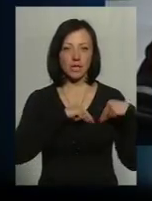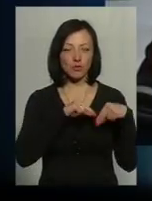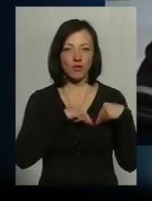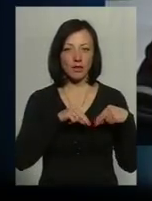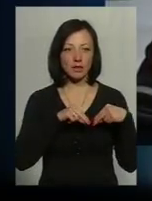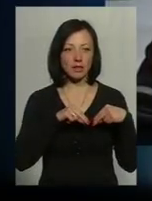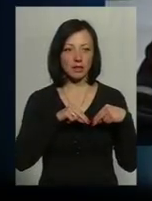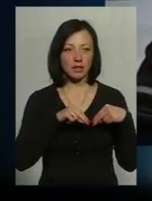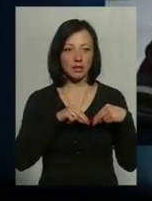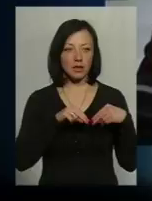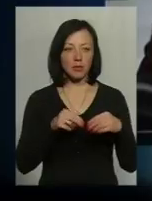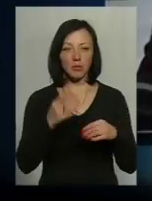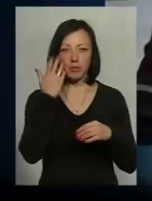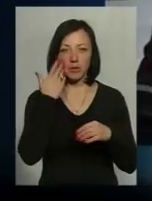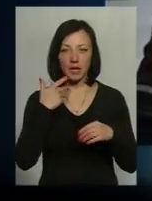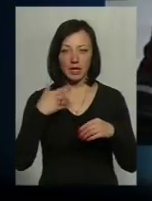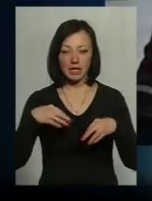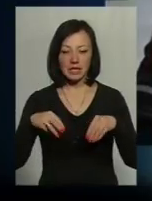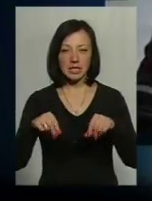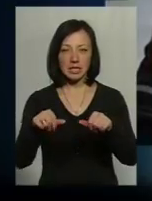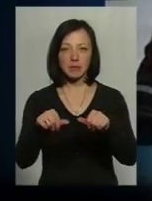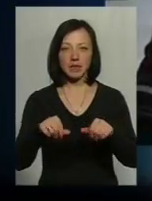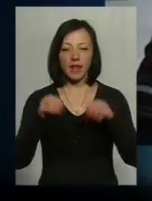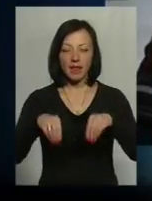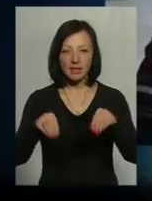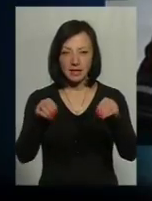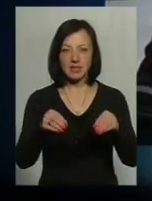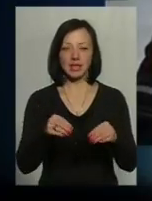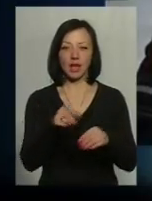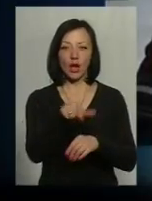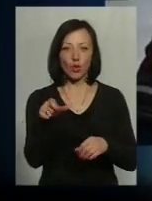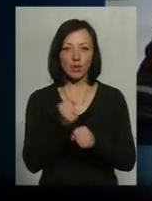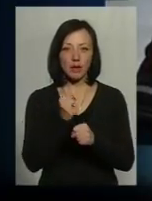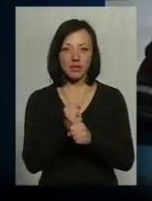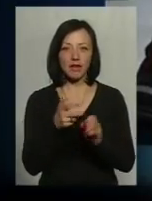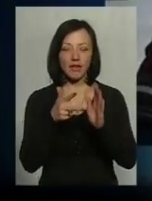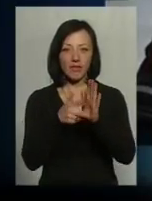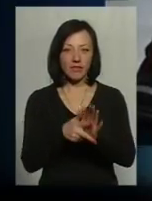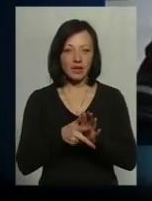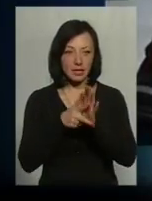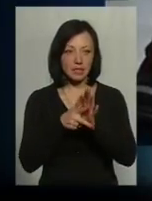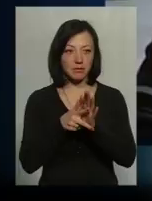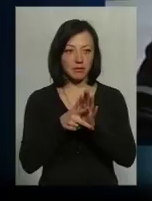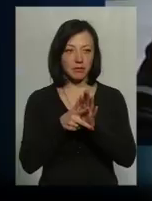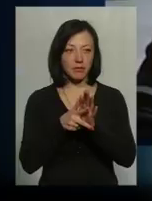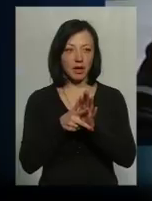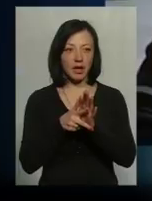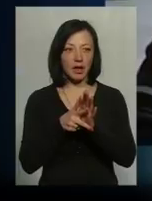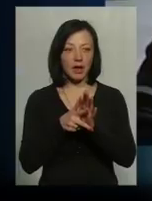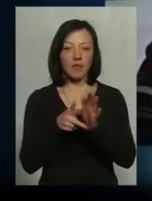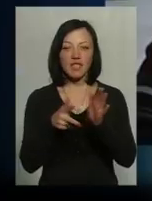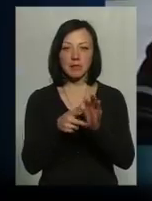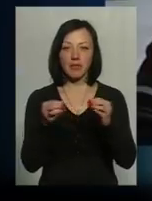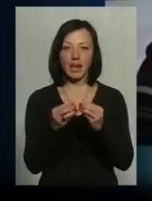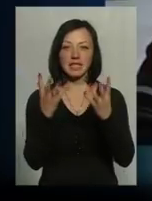за сипці насіння, люди працюють 8-10 днів в місяці, і як їм